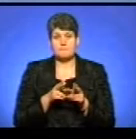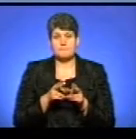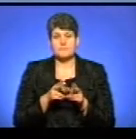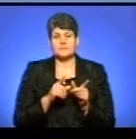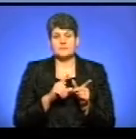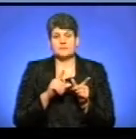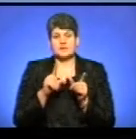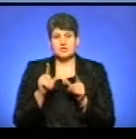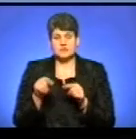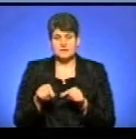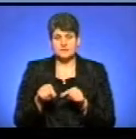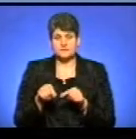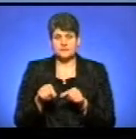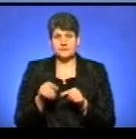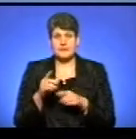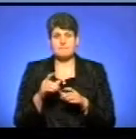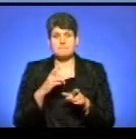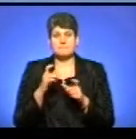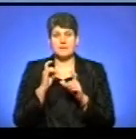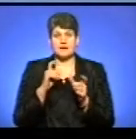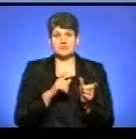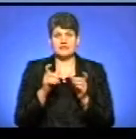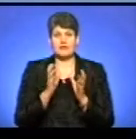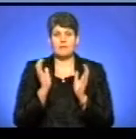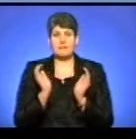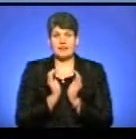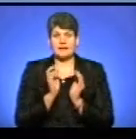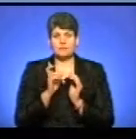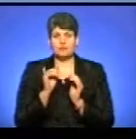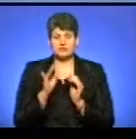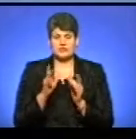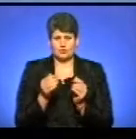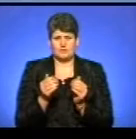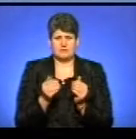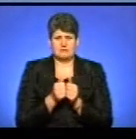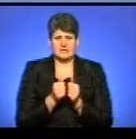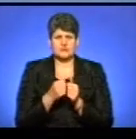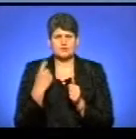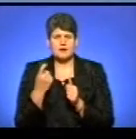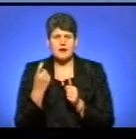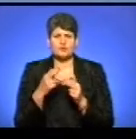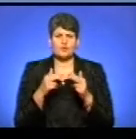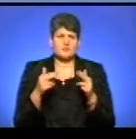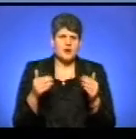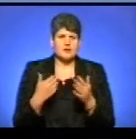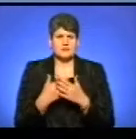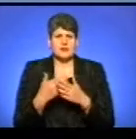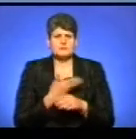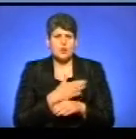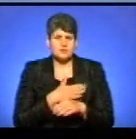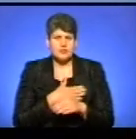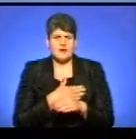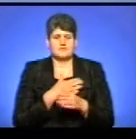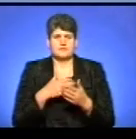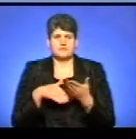Лісичанській, в тому Константиновкій, переїжджати в маленьких бусах, і всіх волонтерів стягнути, хто близько з Харкова, з Дніпра, з Полтави, і